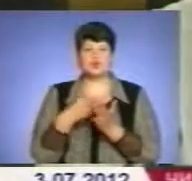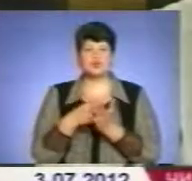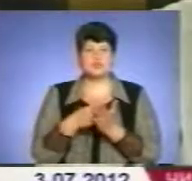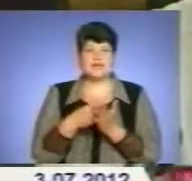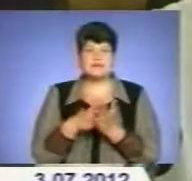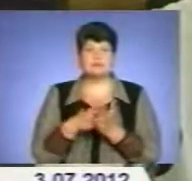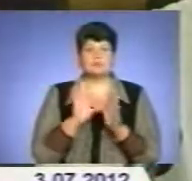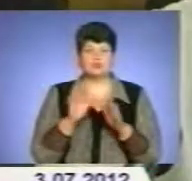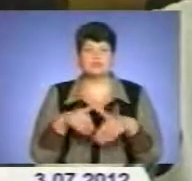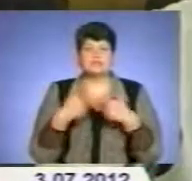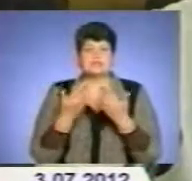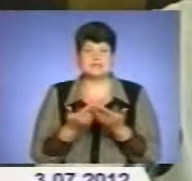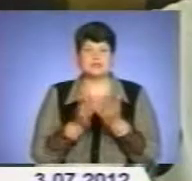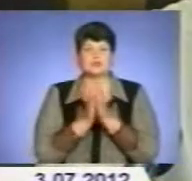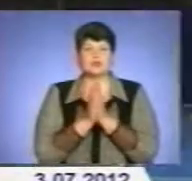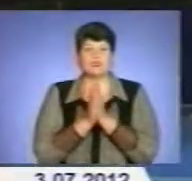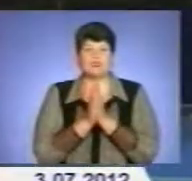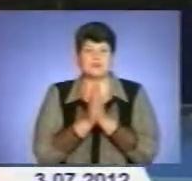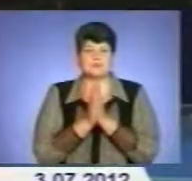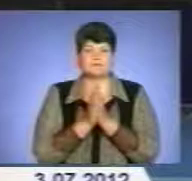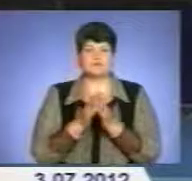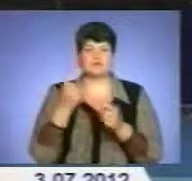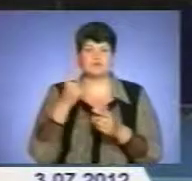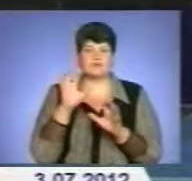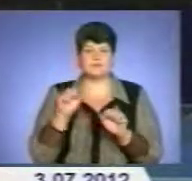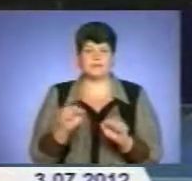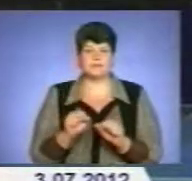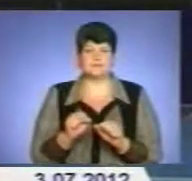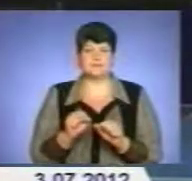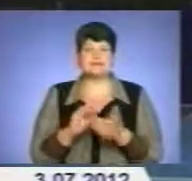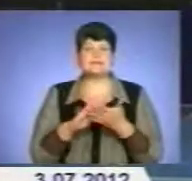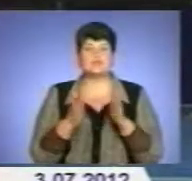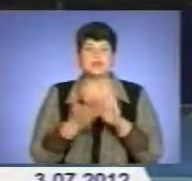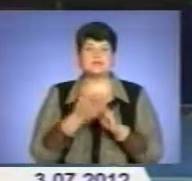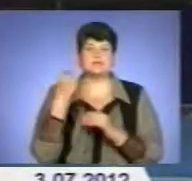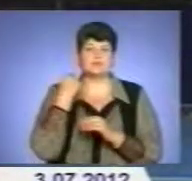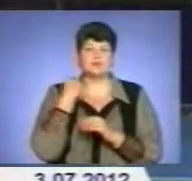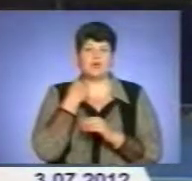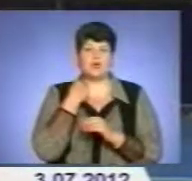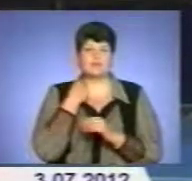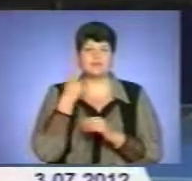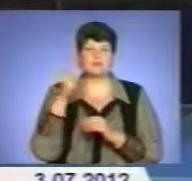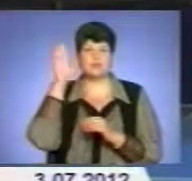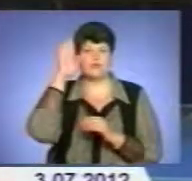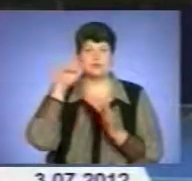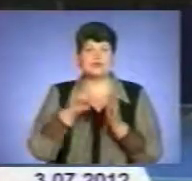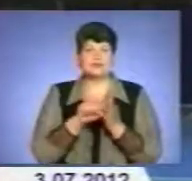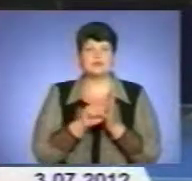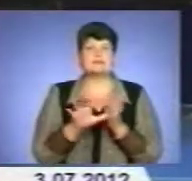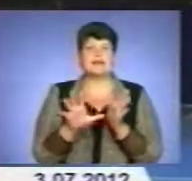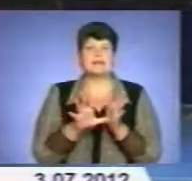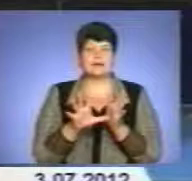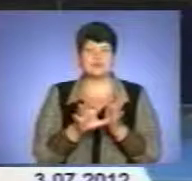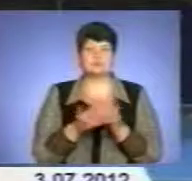таким поопаданням будемо звертатися до міської обласної влади. Ситуацію із заборгованістю Тернопільводоканалу за спожиту електроенергію також